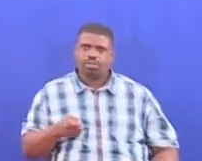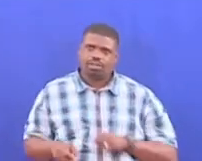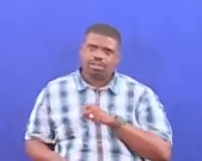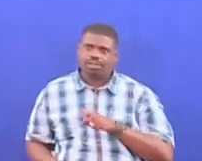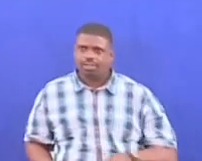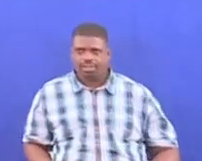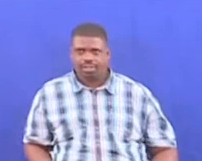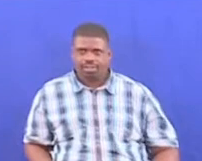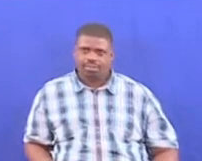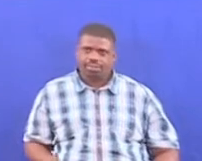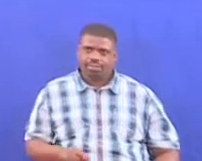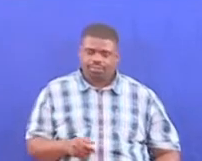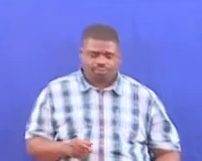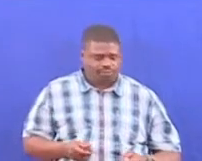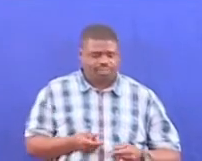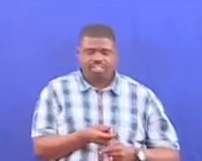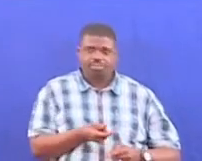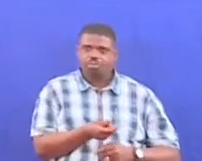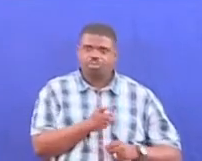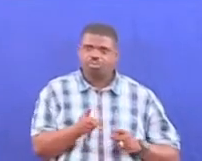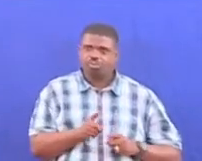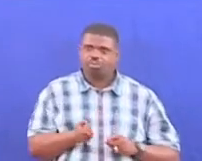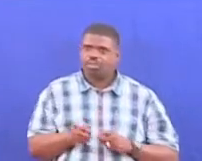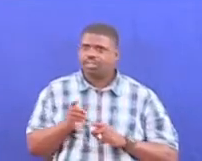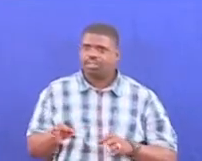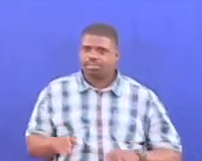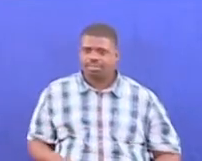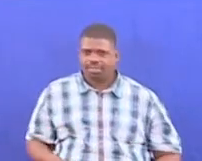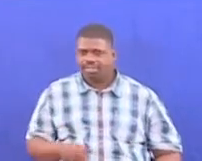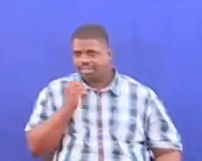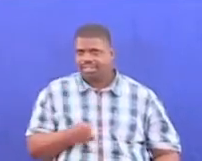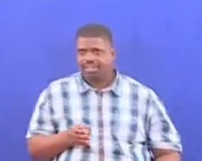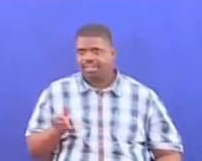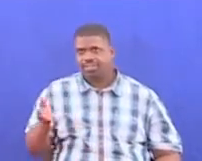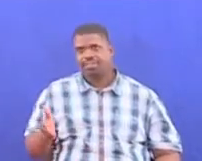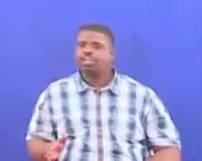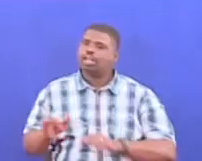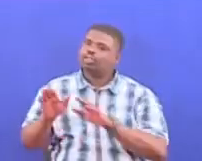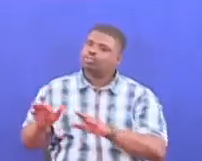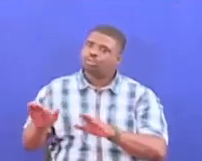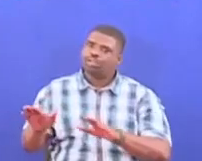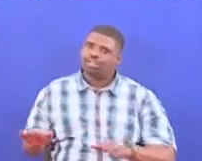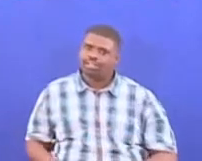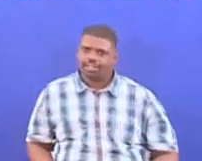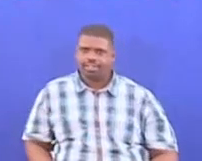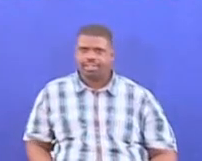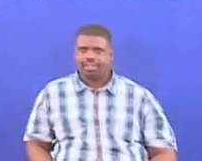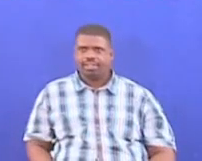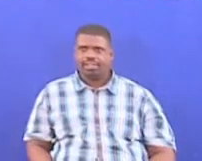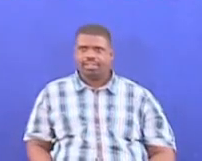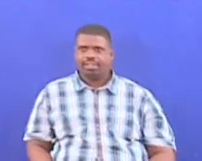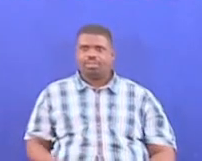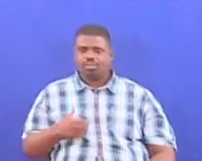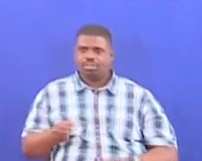kadi Vichipu sio Vichipu sio Saivi sio adim sana Mwishuma Esther Kuna tarifa utuka mwishuma Atuia Atulie mwishuma Mwishuma Esther Kuna tarifa